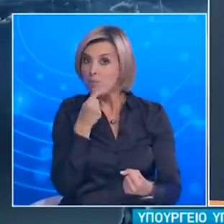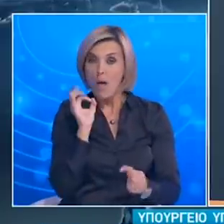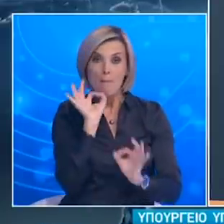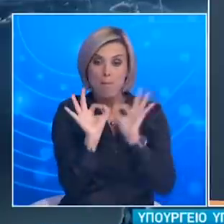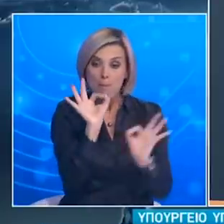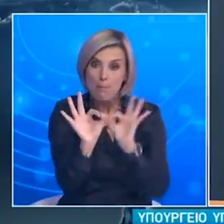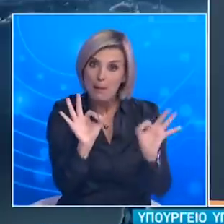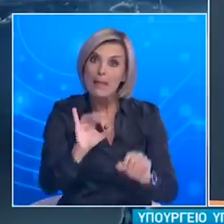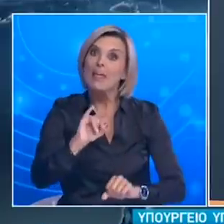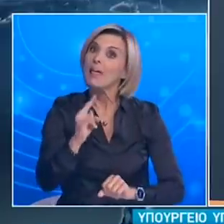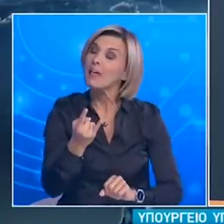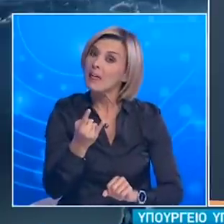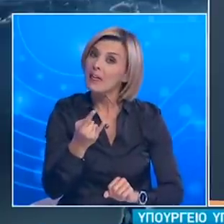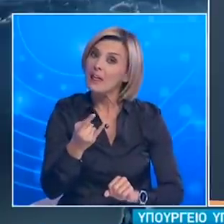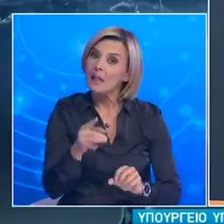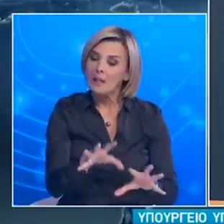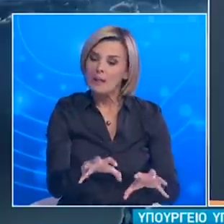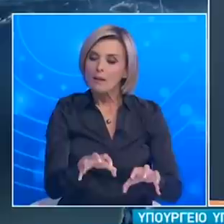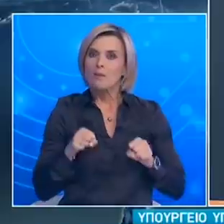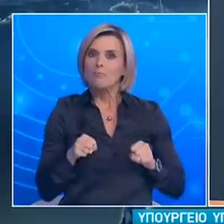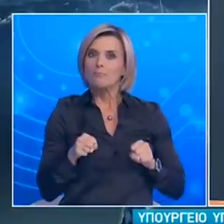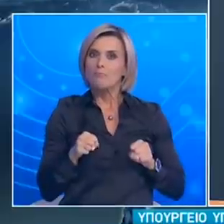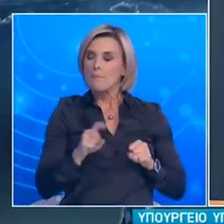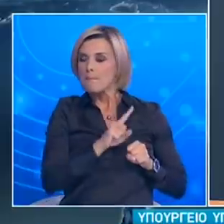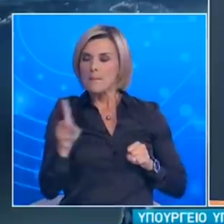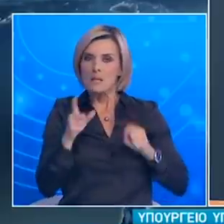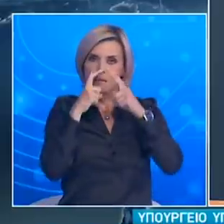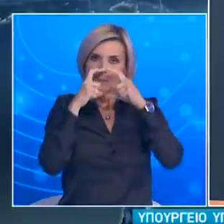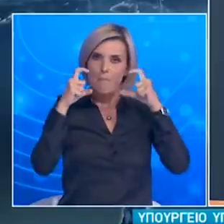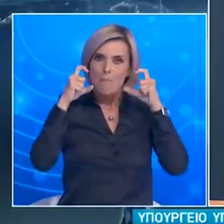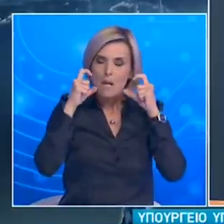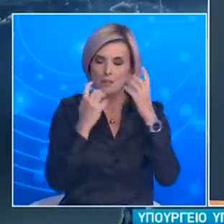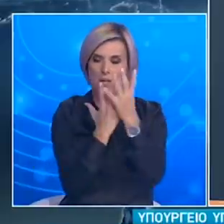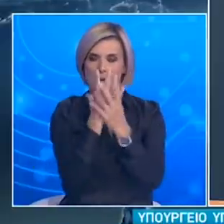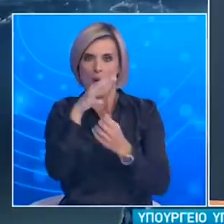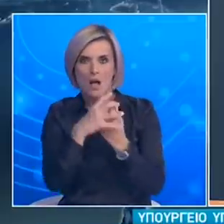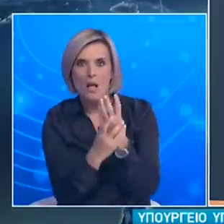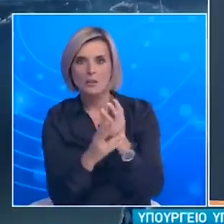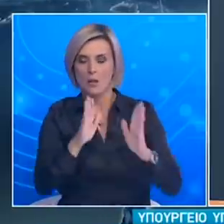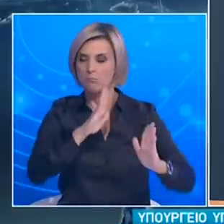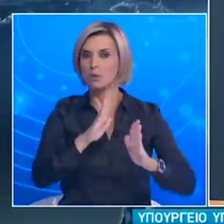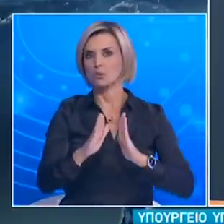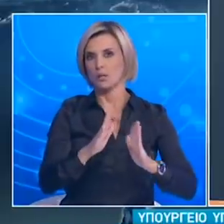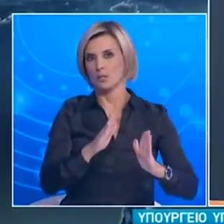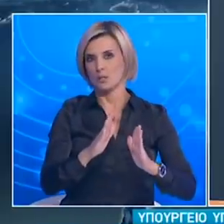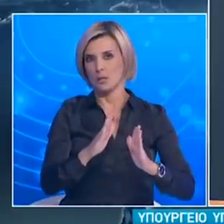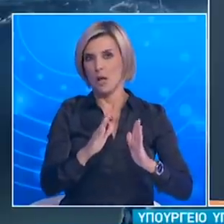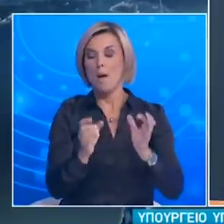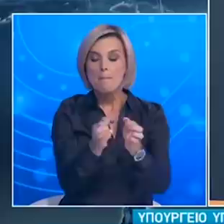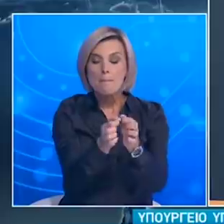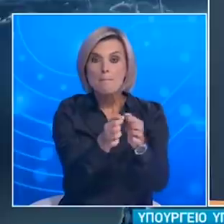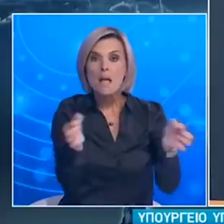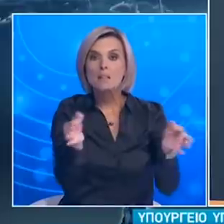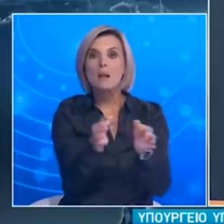Οι παρεμβάσεις που προτείνονται και εφαρμόζονται έχουν ως στόχο να ισορροπήσουν την επιδημία και να ελέγξουν την εξάπλωσή της διατηρώντας συγχρόνως